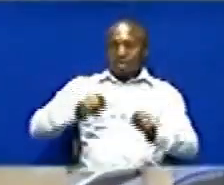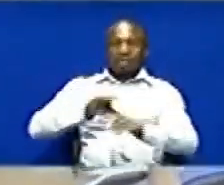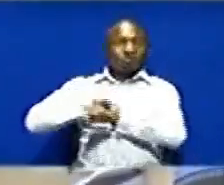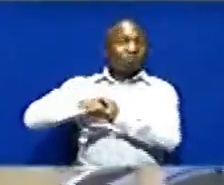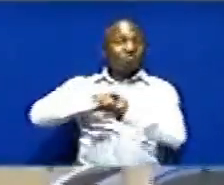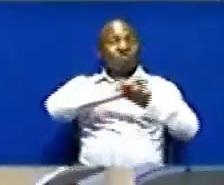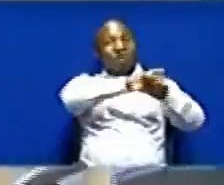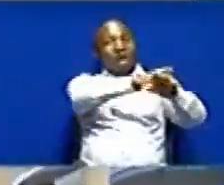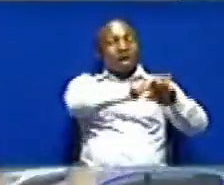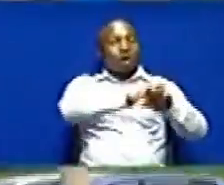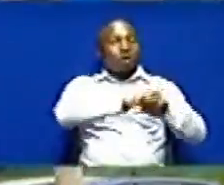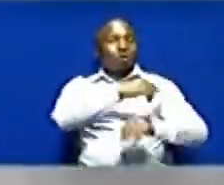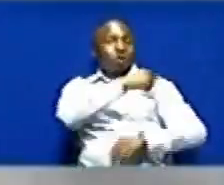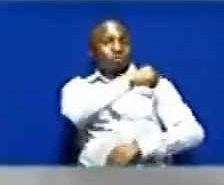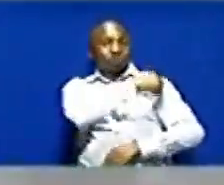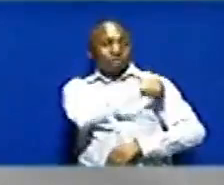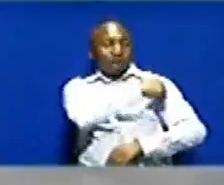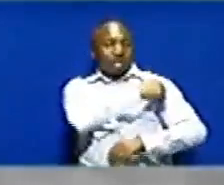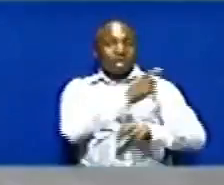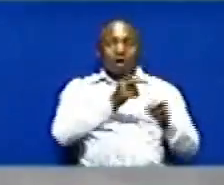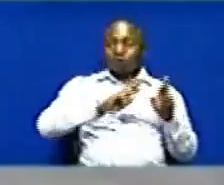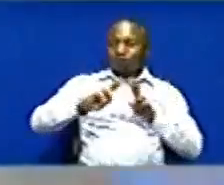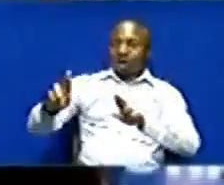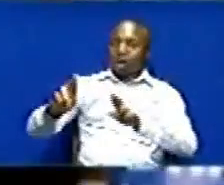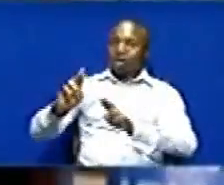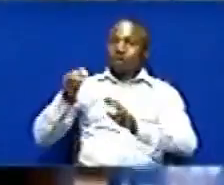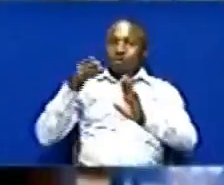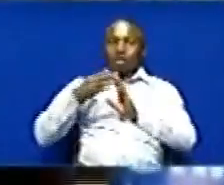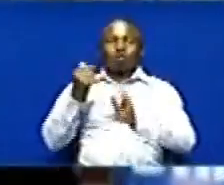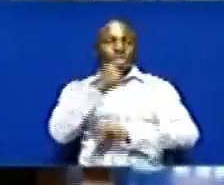ospitali ya lufaa Kanda ya mbea kwa matibabu